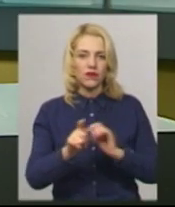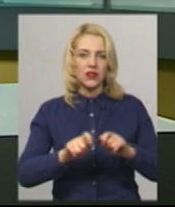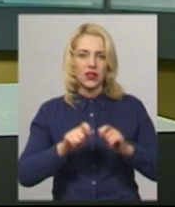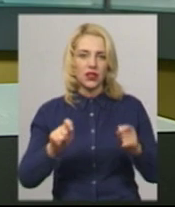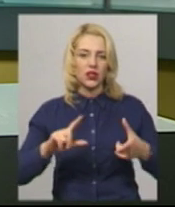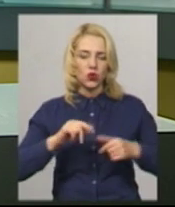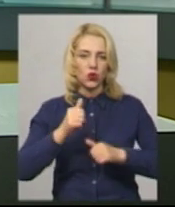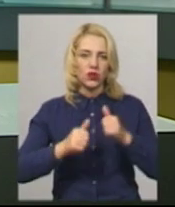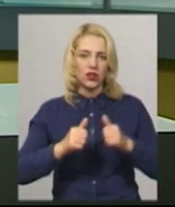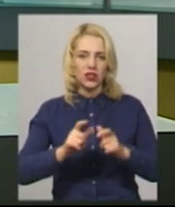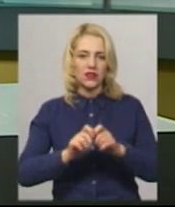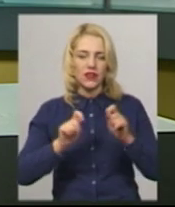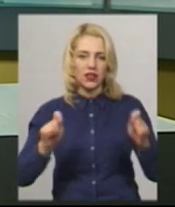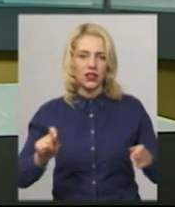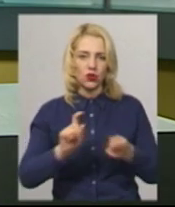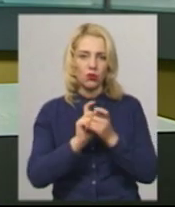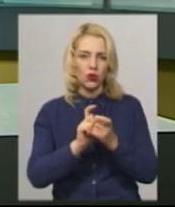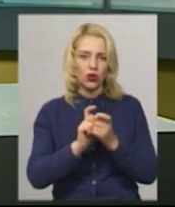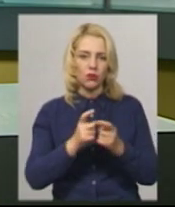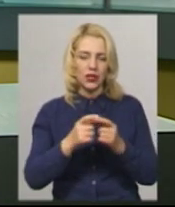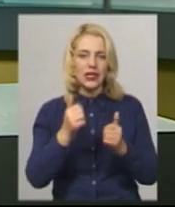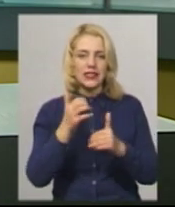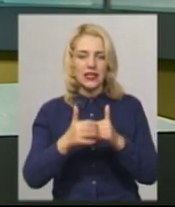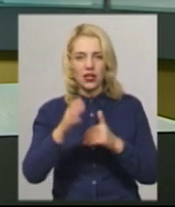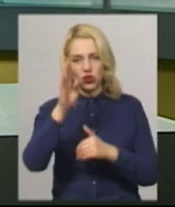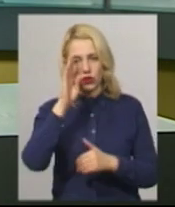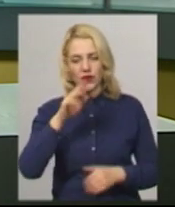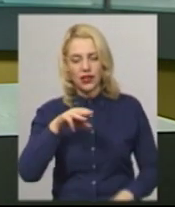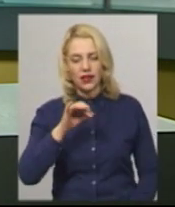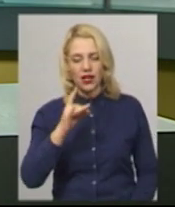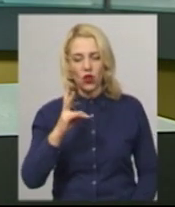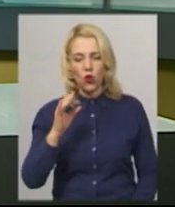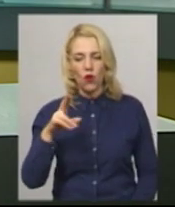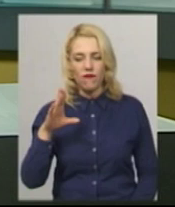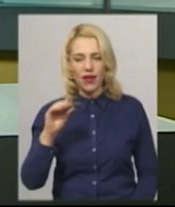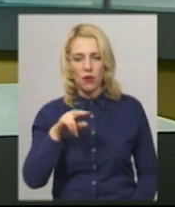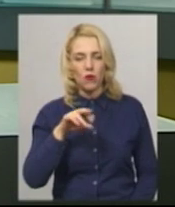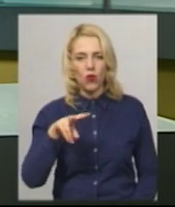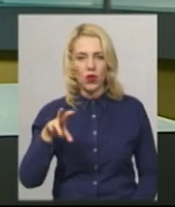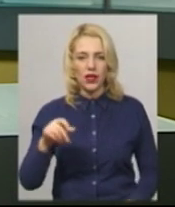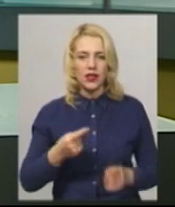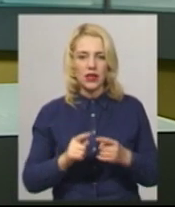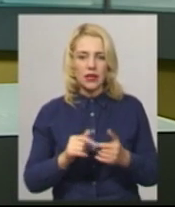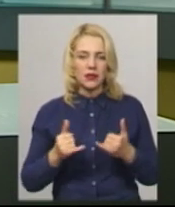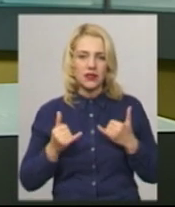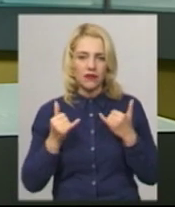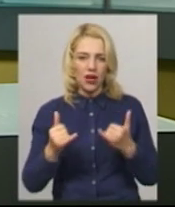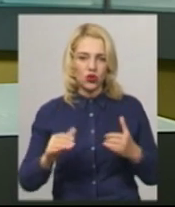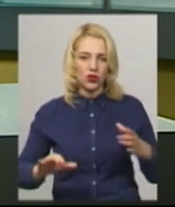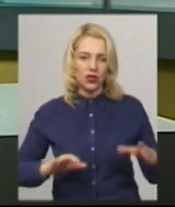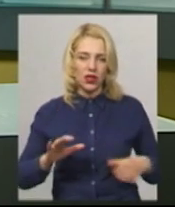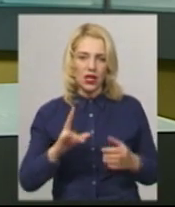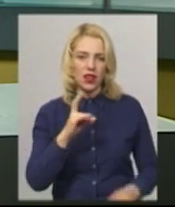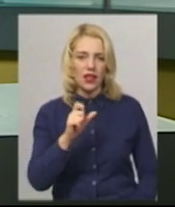турнір звільної боротьби серед чоловіків «Тернове поле». Його присвятили пам'яті заслуженого тренера України з вільної боротьби Віталія